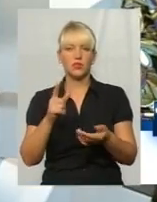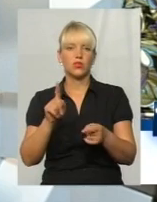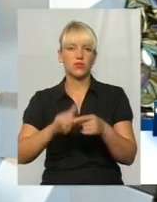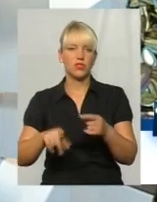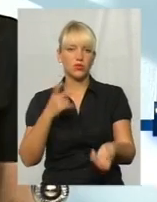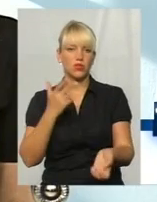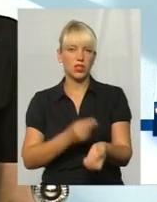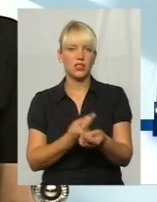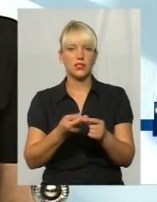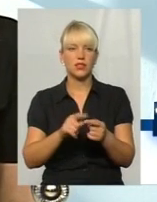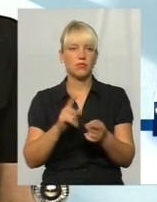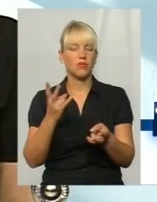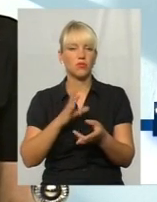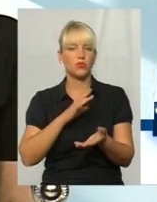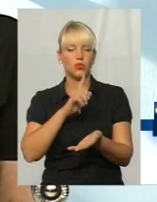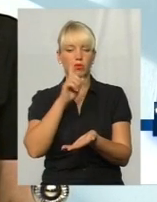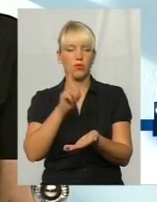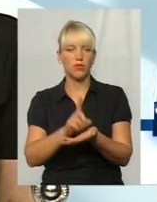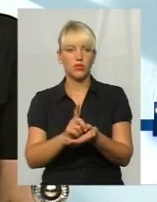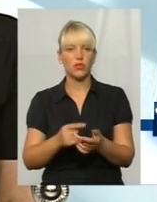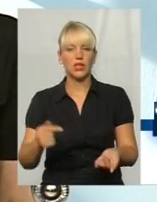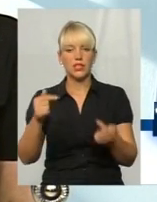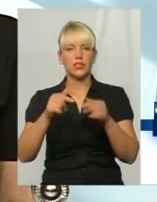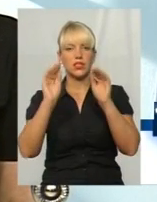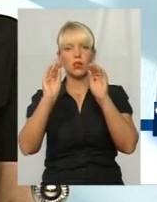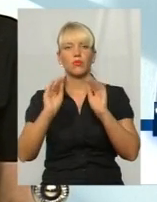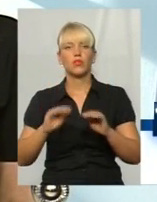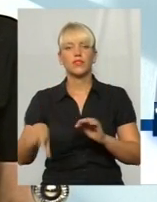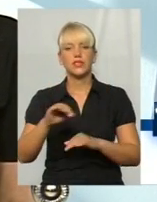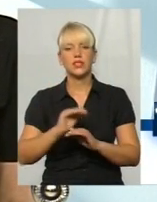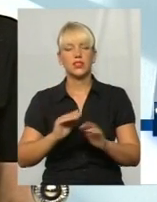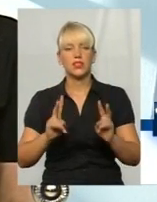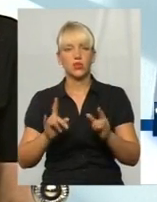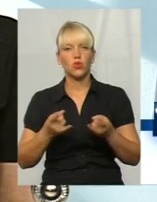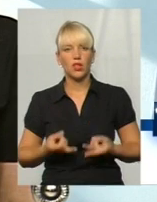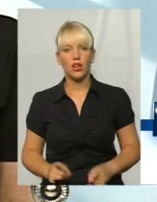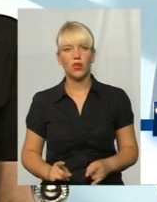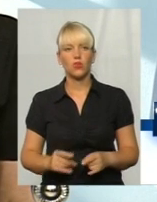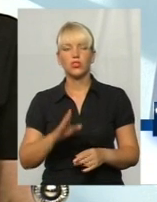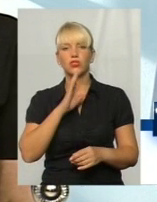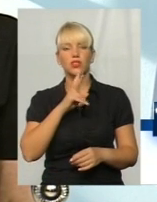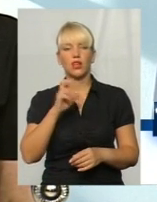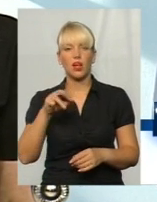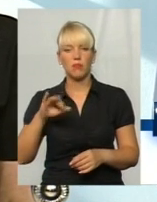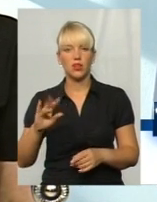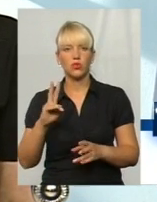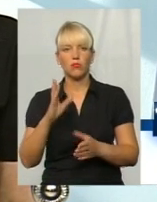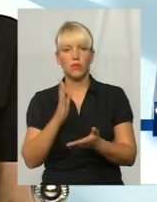'язково? Обов'язково має бути. Згідно протоколу, всі дітки народжені жінками, які мають